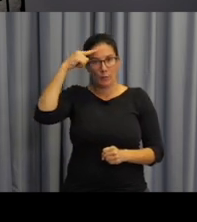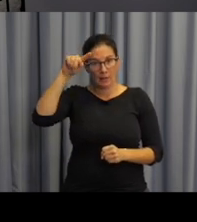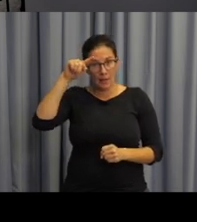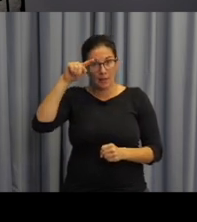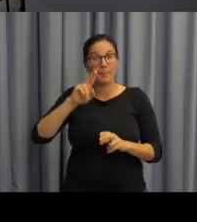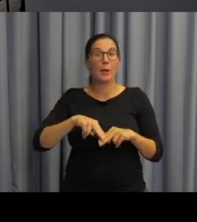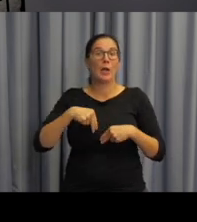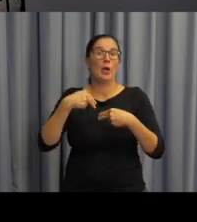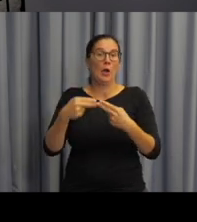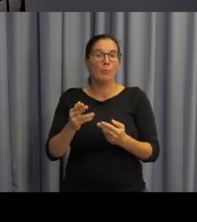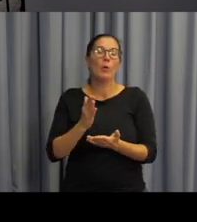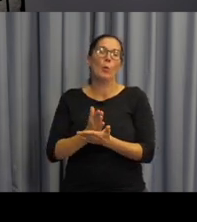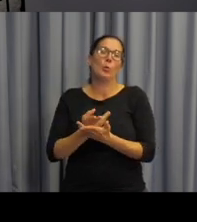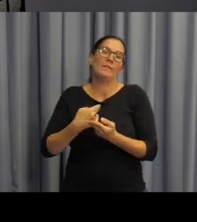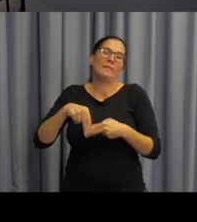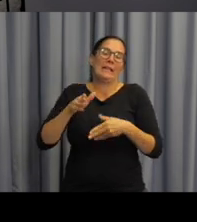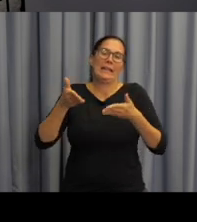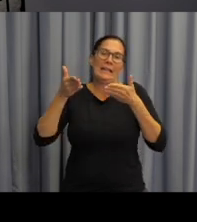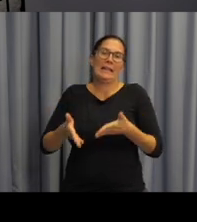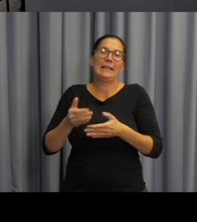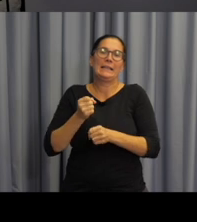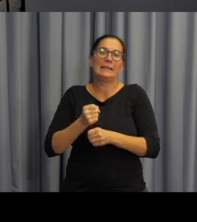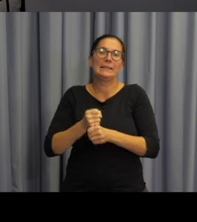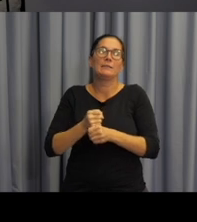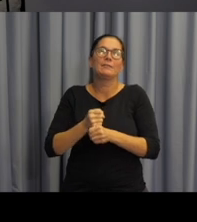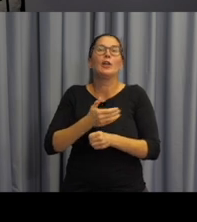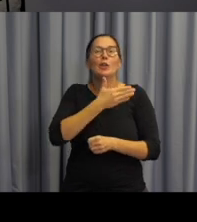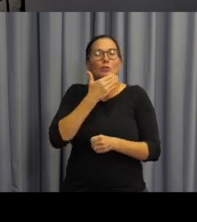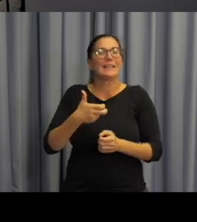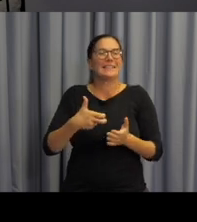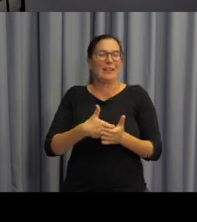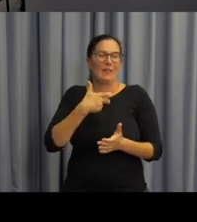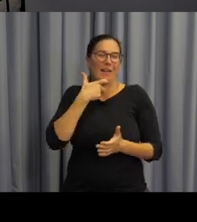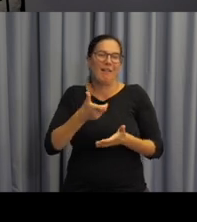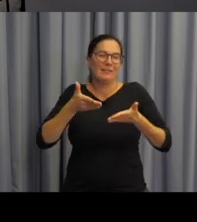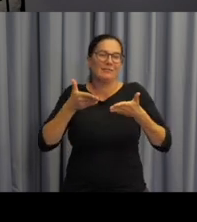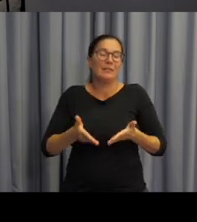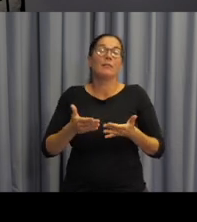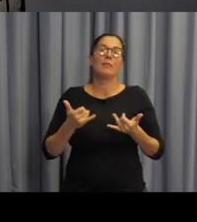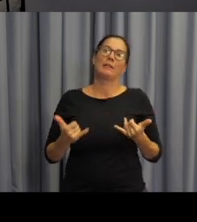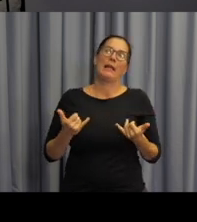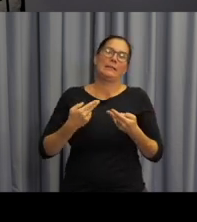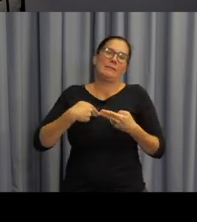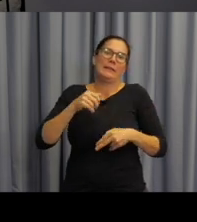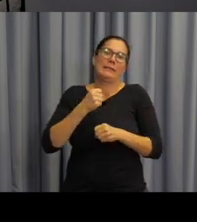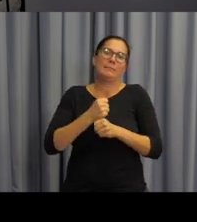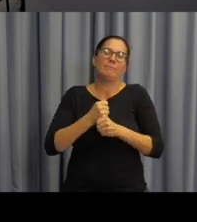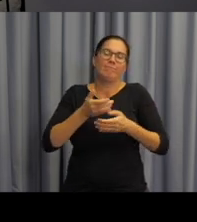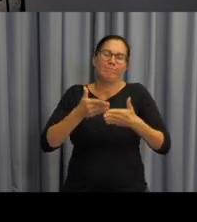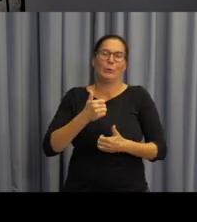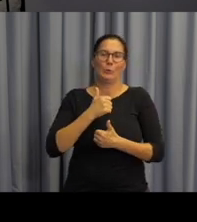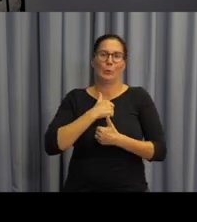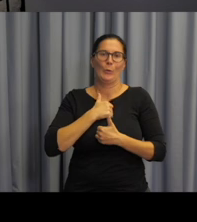fakultě a poté jsem se začala spíše právě věnovat českému znakovému jazyku a dnes především